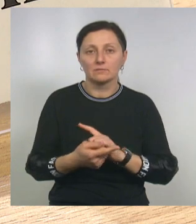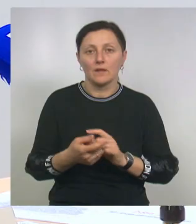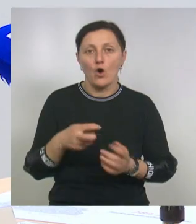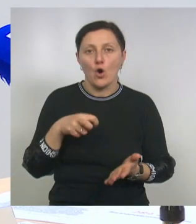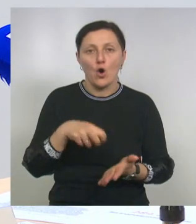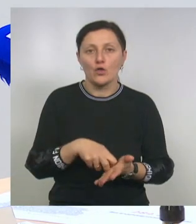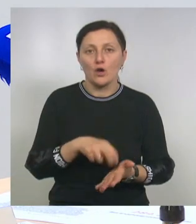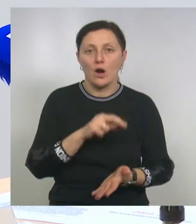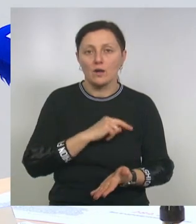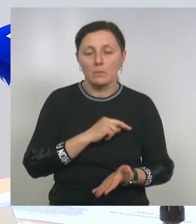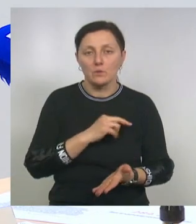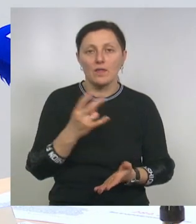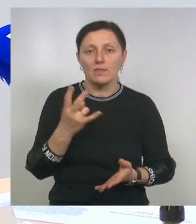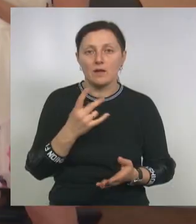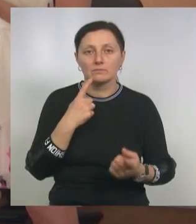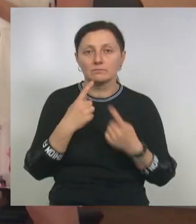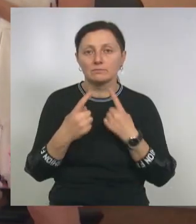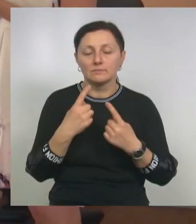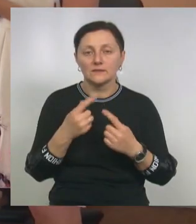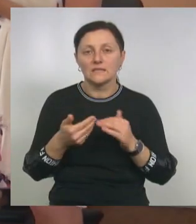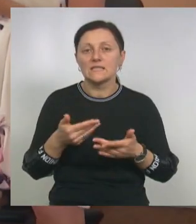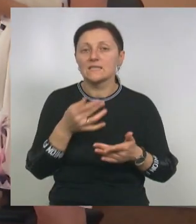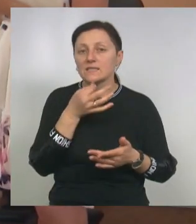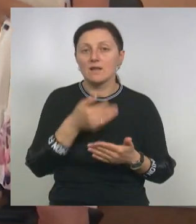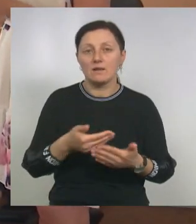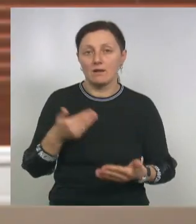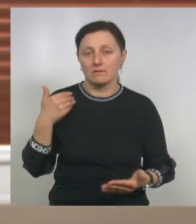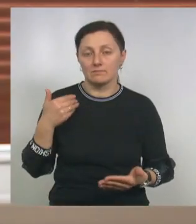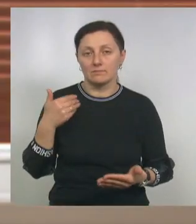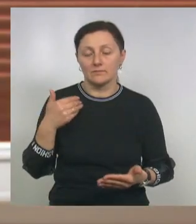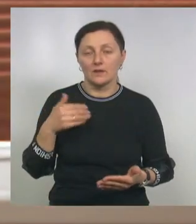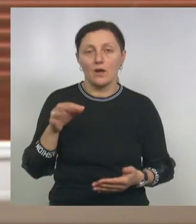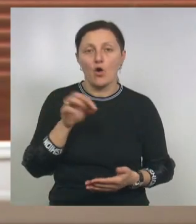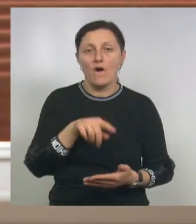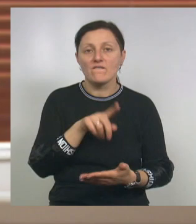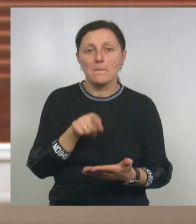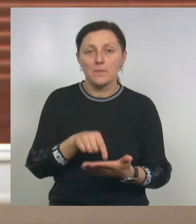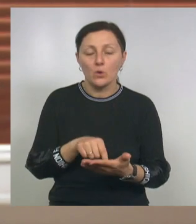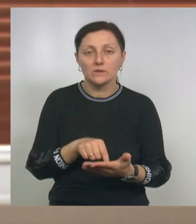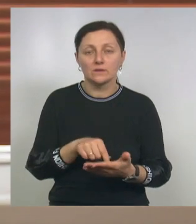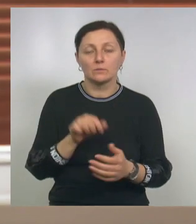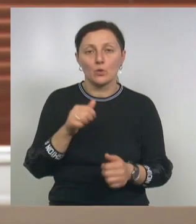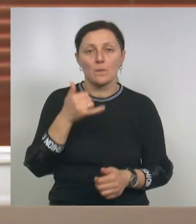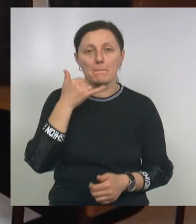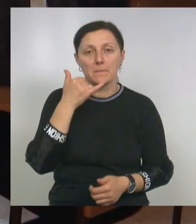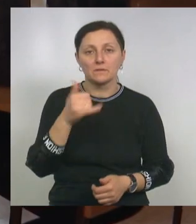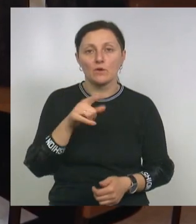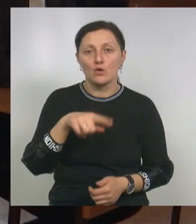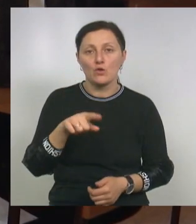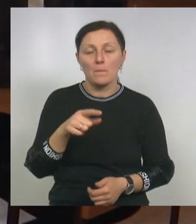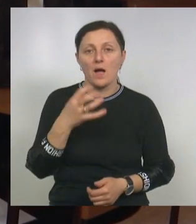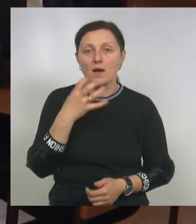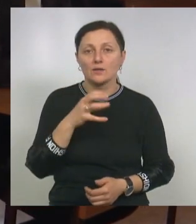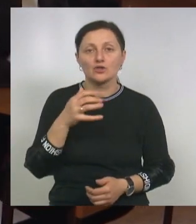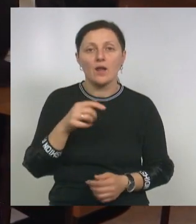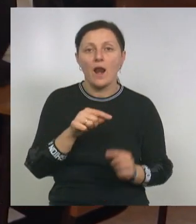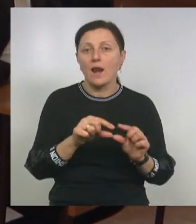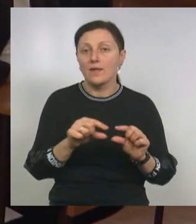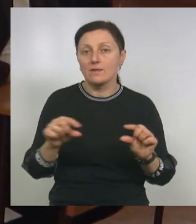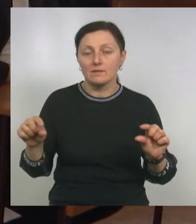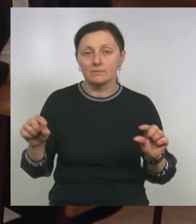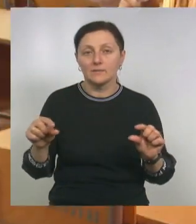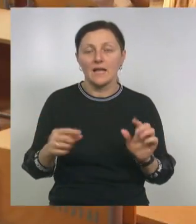контрольных работ, проработайте это заранее. По вопросам проведения экзаменов можно звонить по номерам горячей линии в Белгороде.